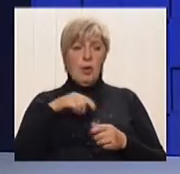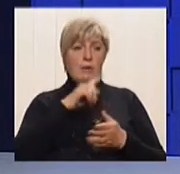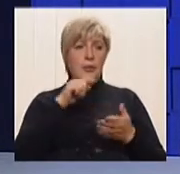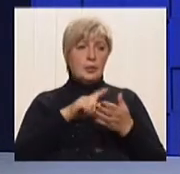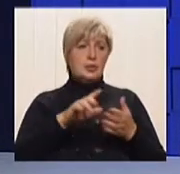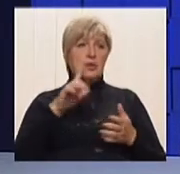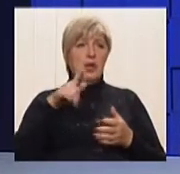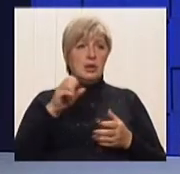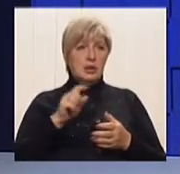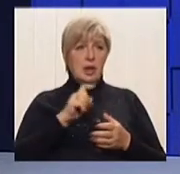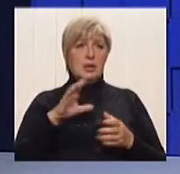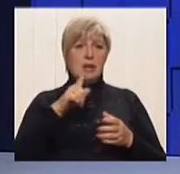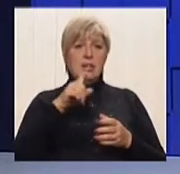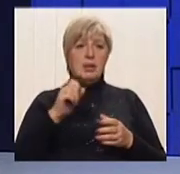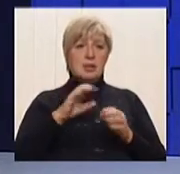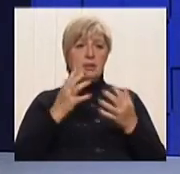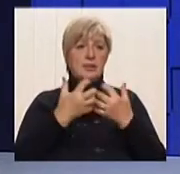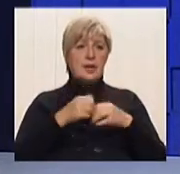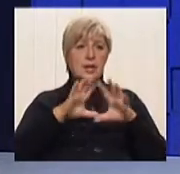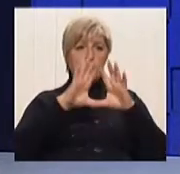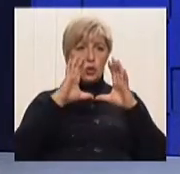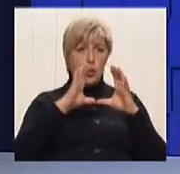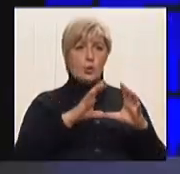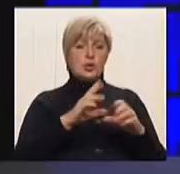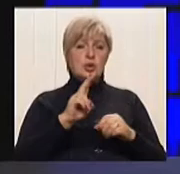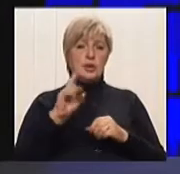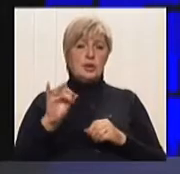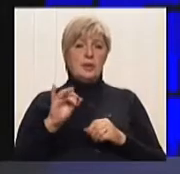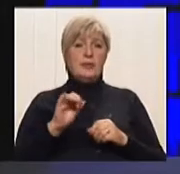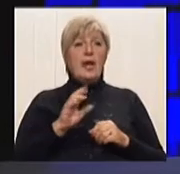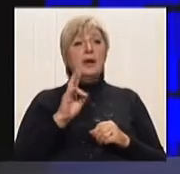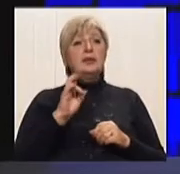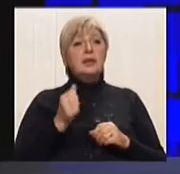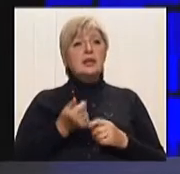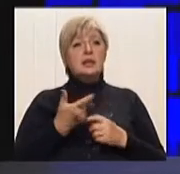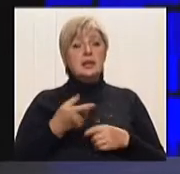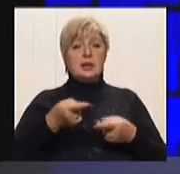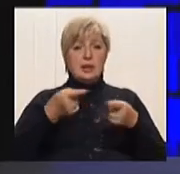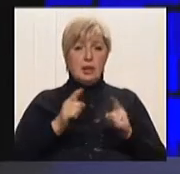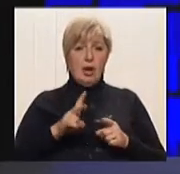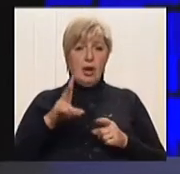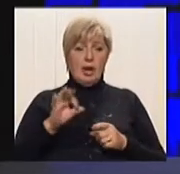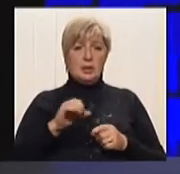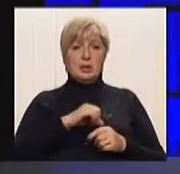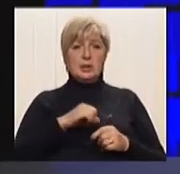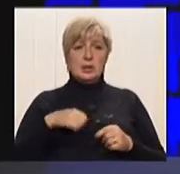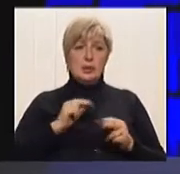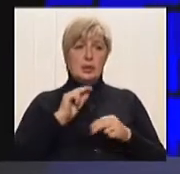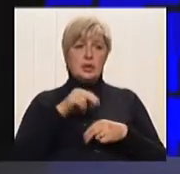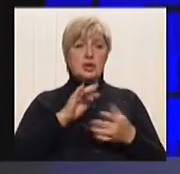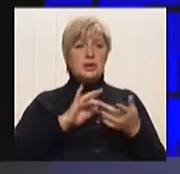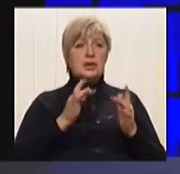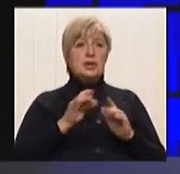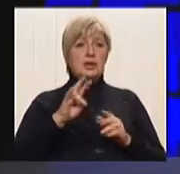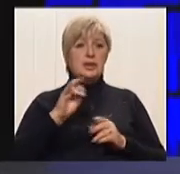газовими щечками. Це три топ-проблеми. Ну, а наскільки реально саме через інтернет повернути